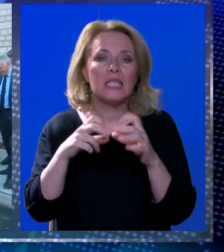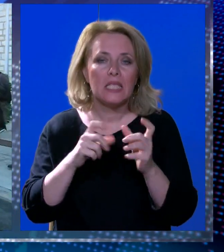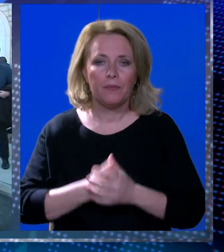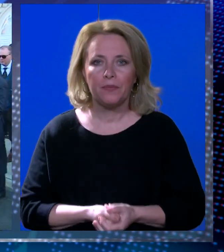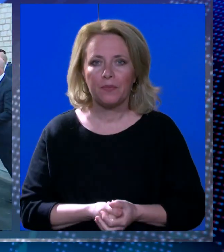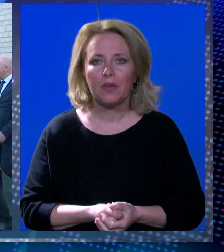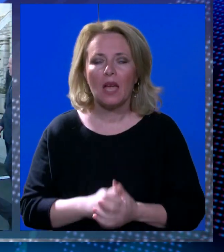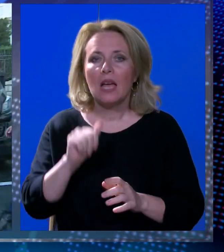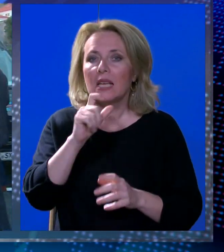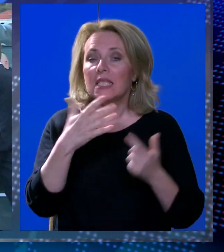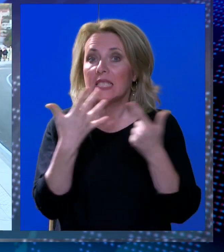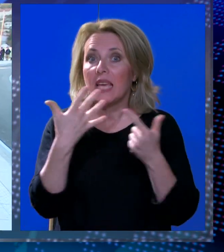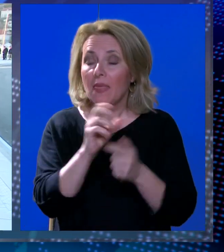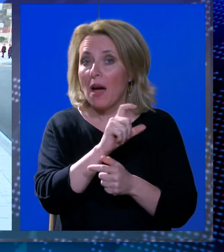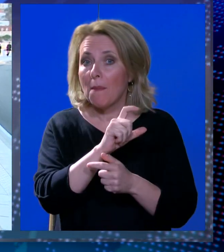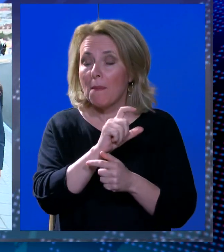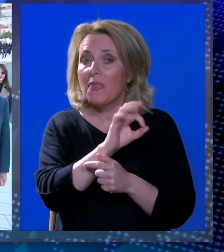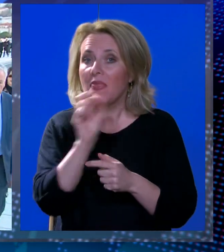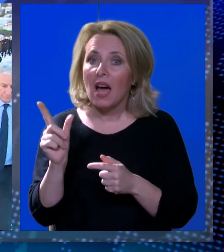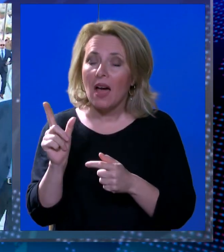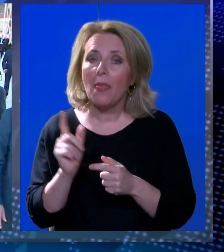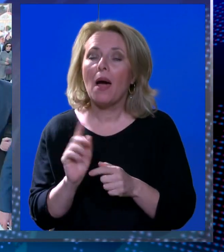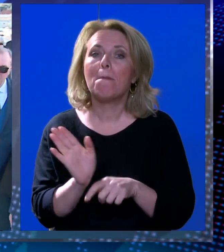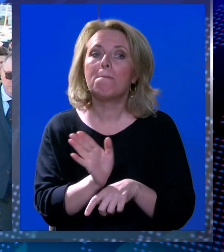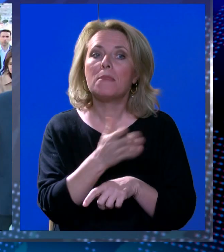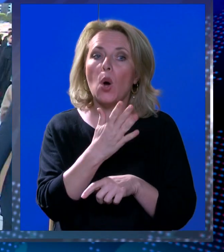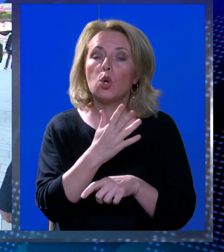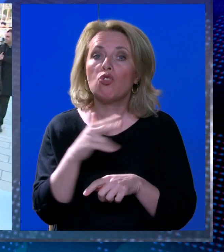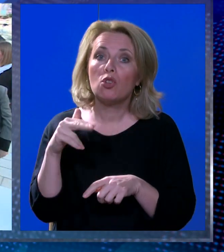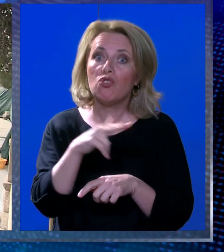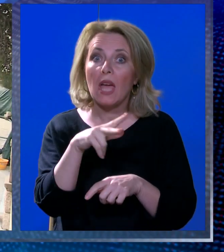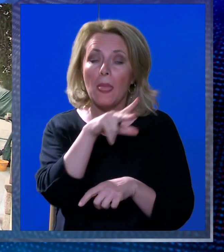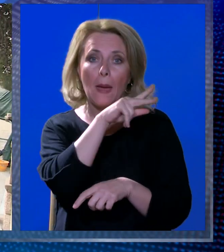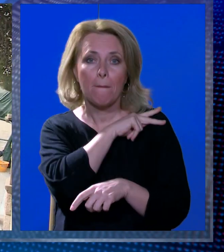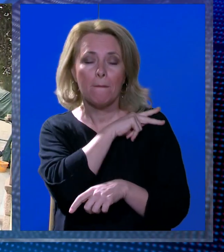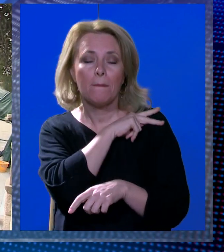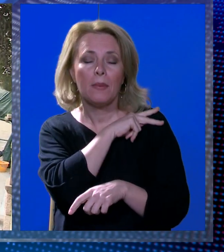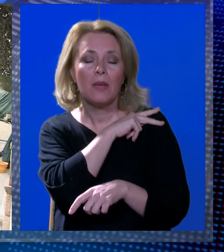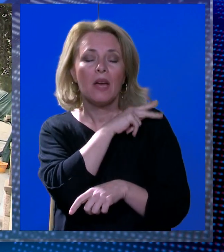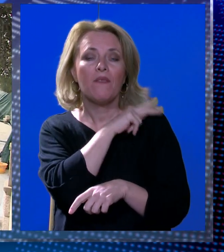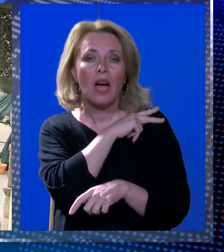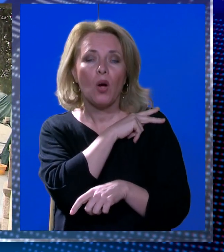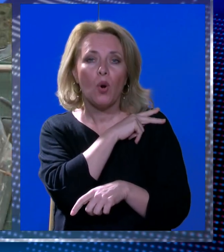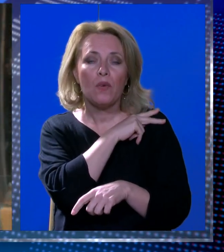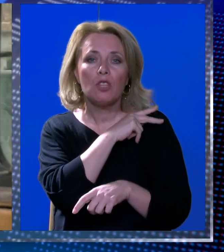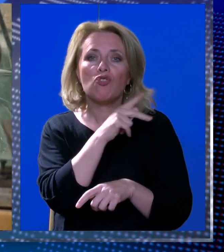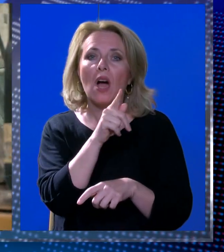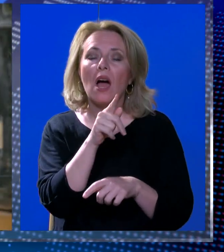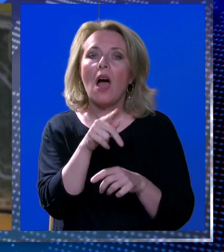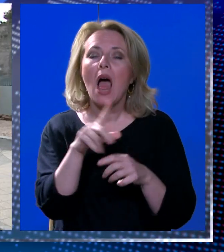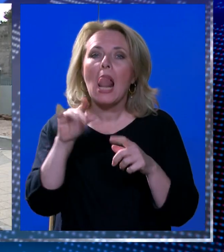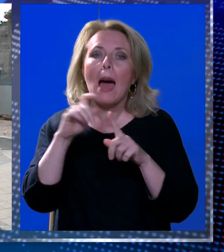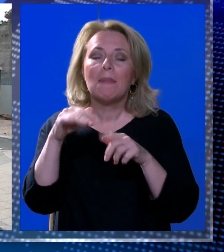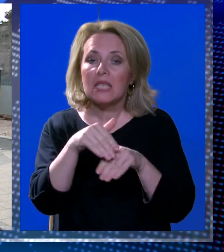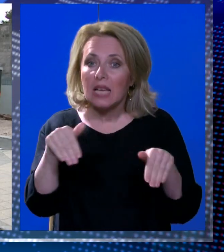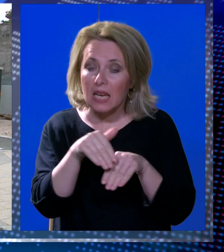Ni tjedan dana od šetnje Andra Plenkovića s cijelom gradskom i županjskom svitom, a problemi na Lapatskoj obali već isplivali na površinu.